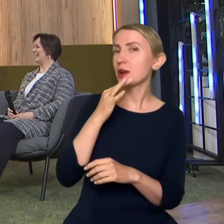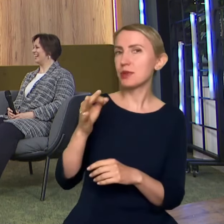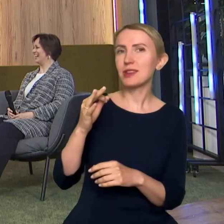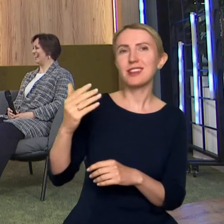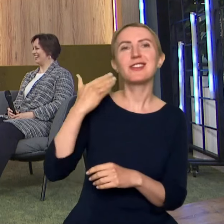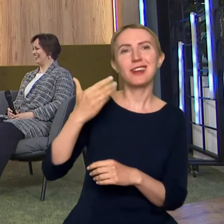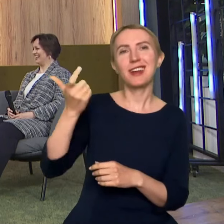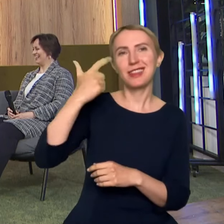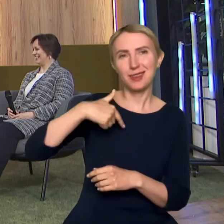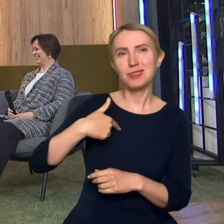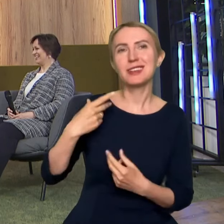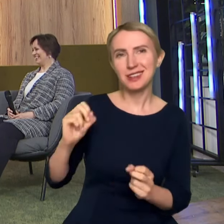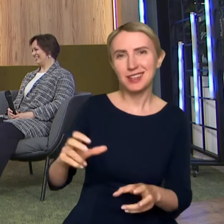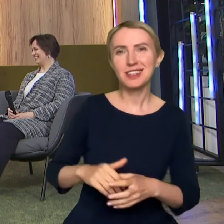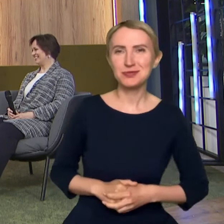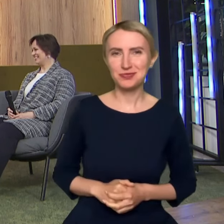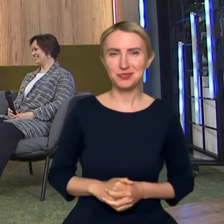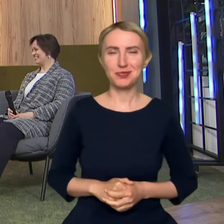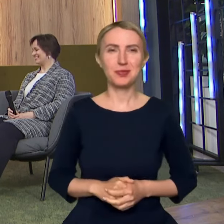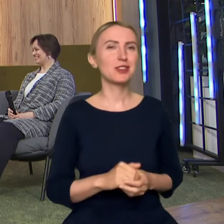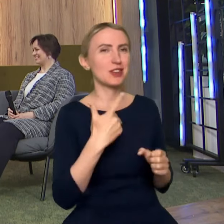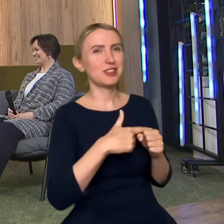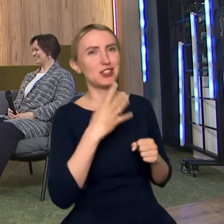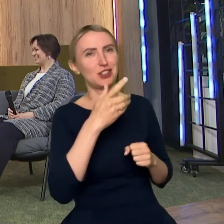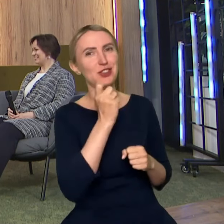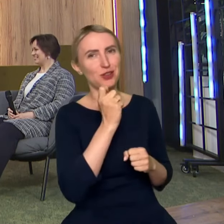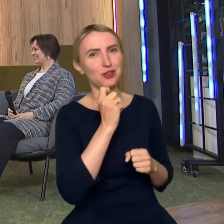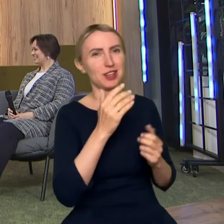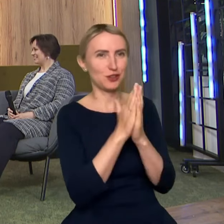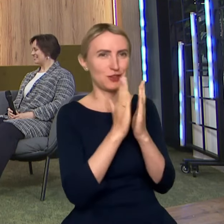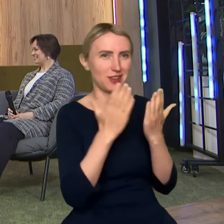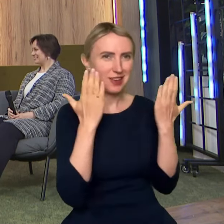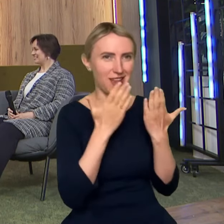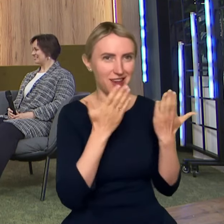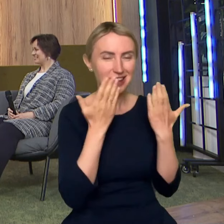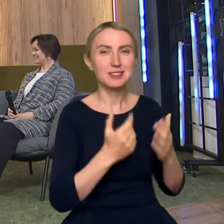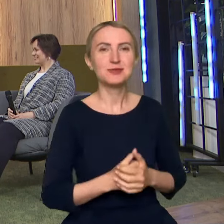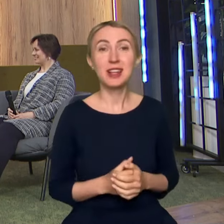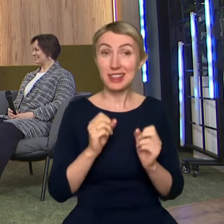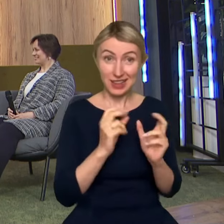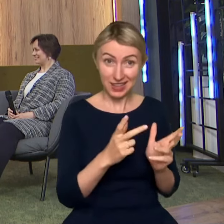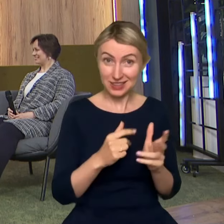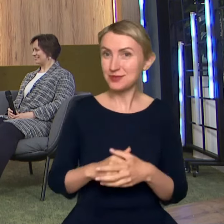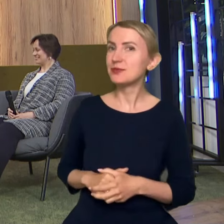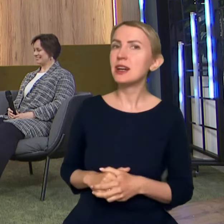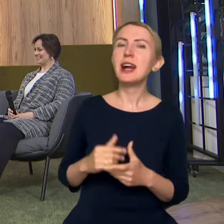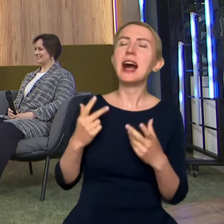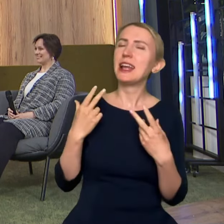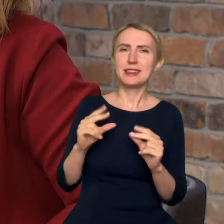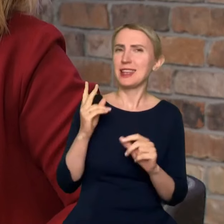dobre. Który spędza 24 godziny w książkach i w ogóle, tak? Tak jest? No nie, no bez przesady.